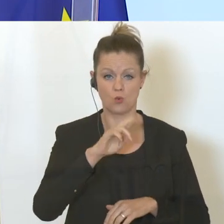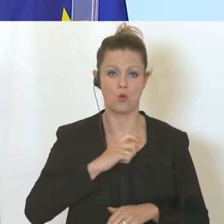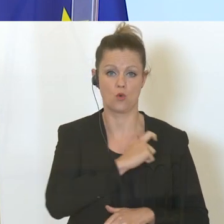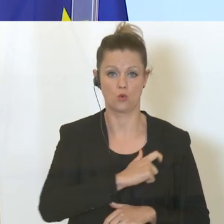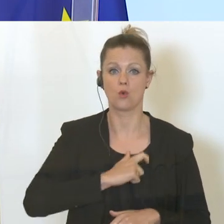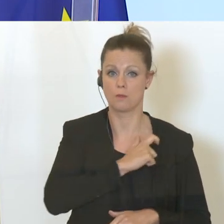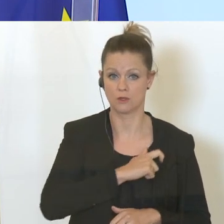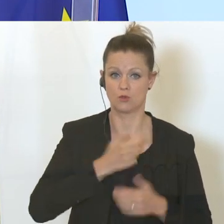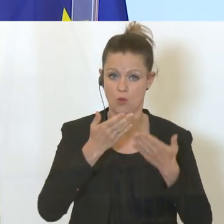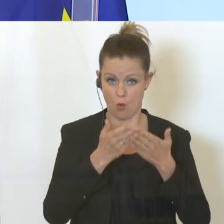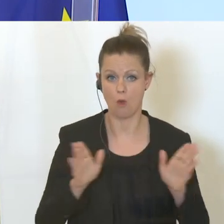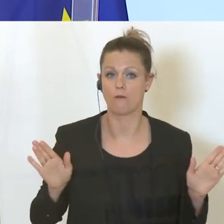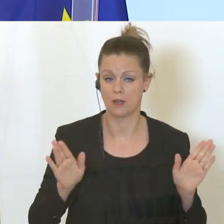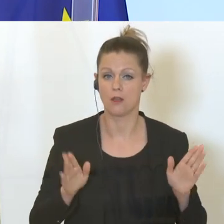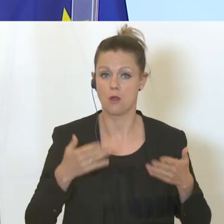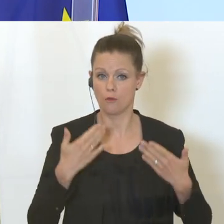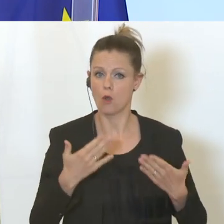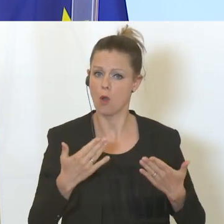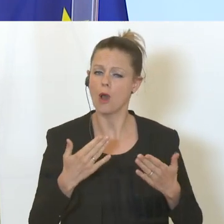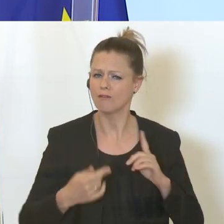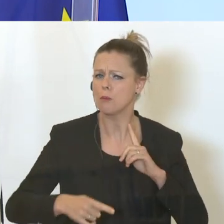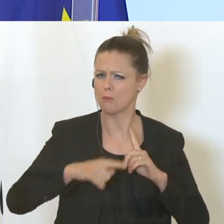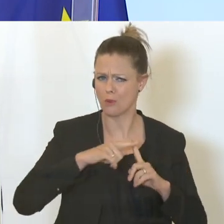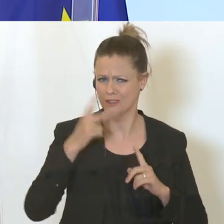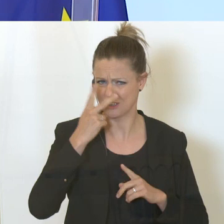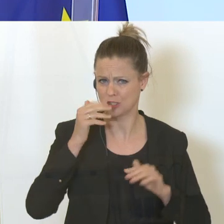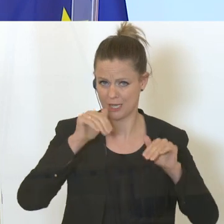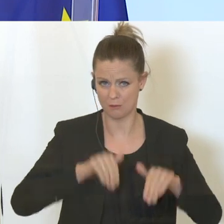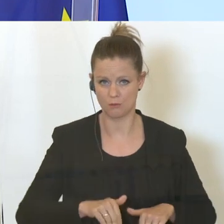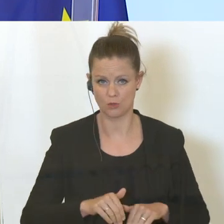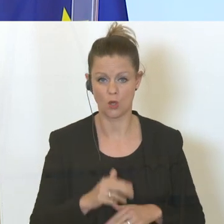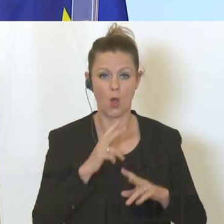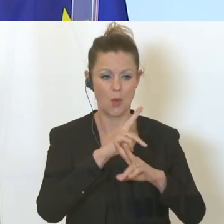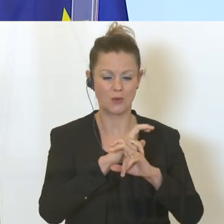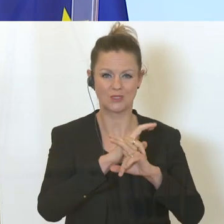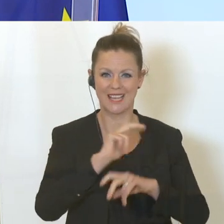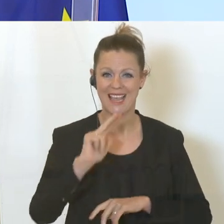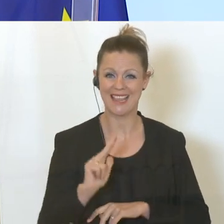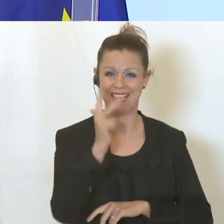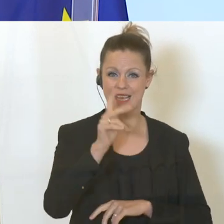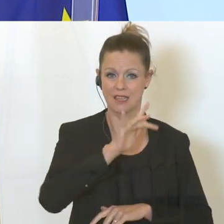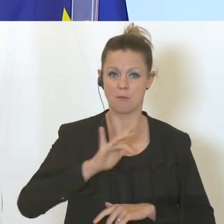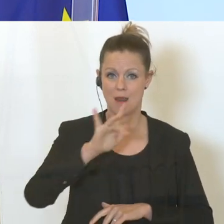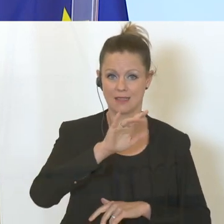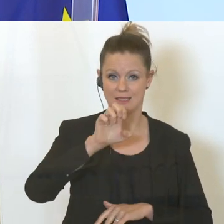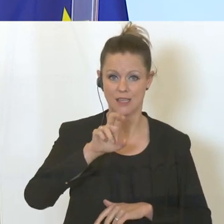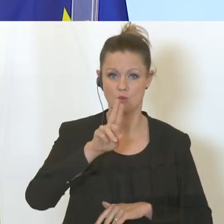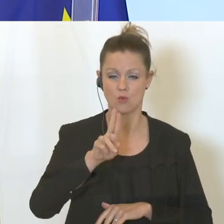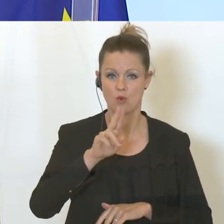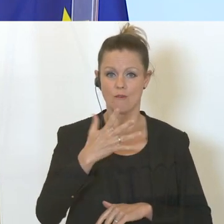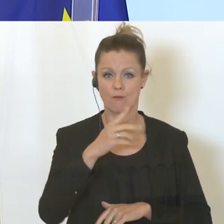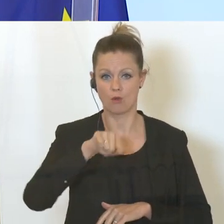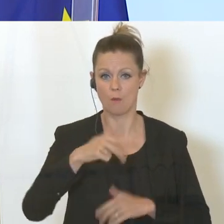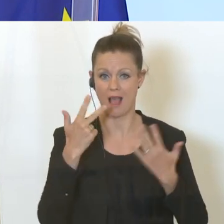durchaus zuversichtlich zu verstehen, nämlich Österreich auf den dritten Platz der EU mit 5,8%.